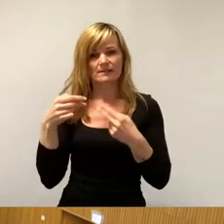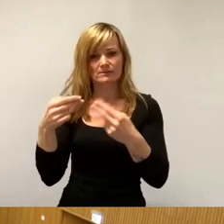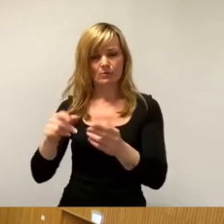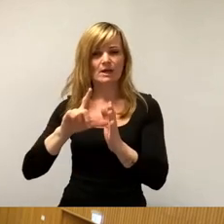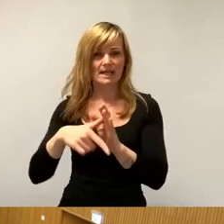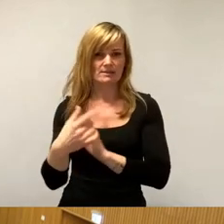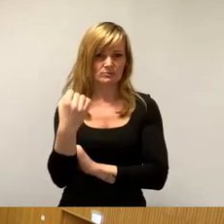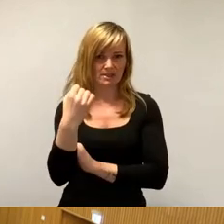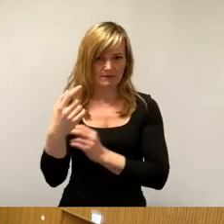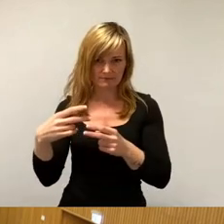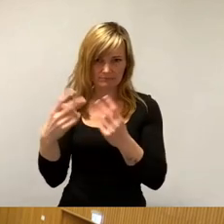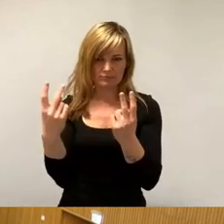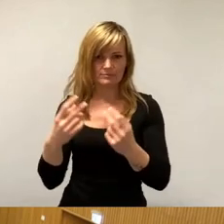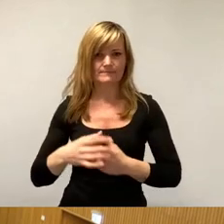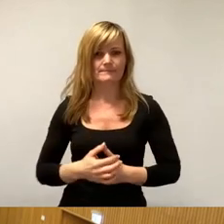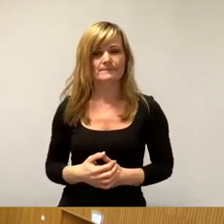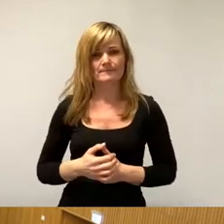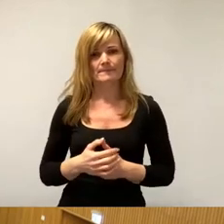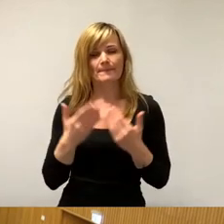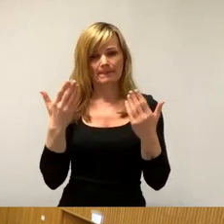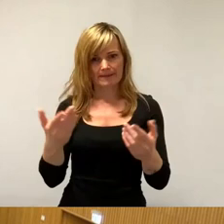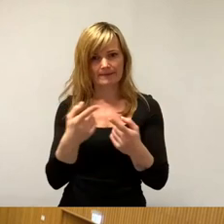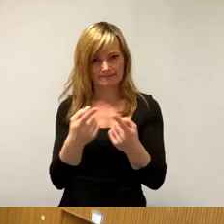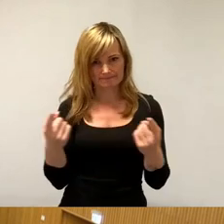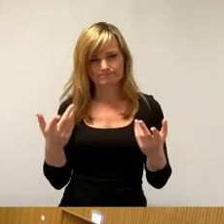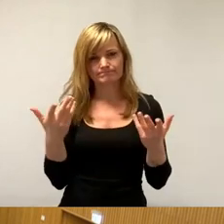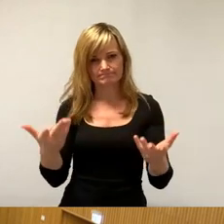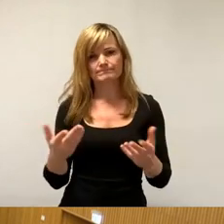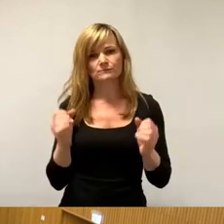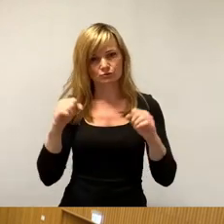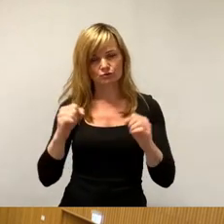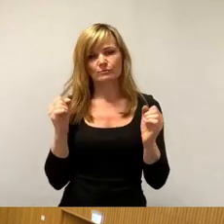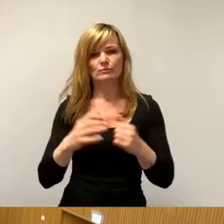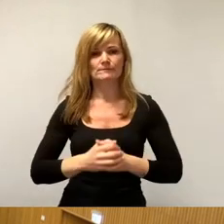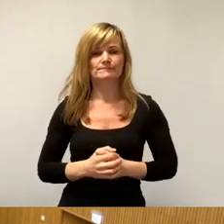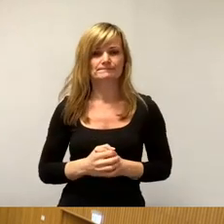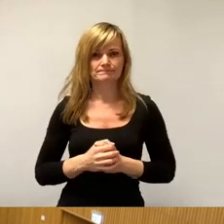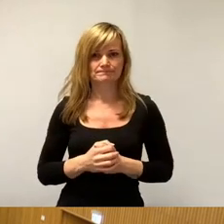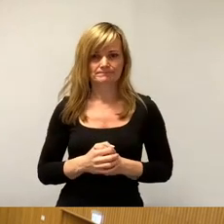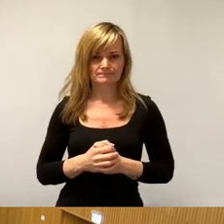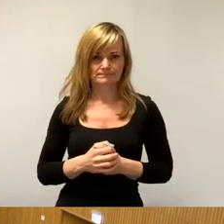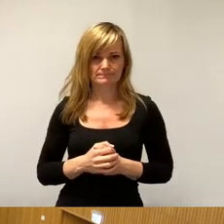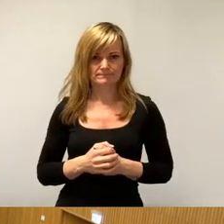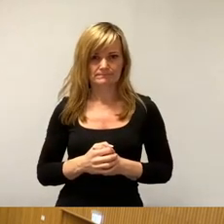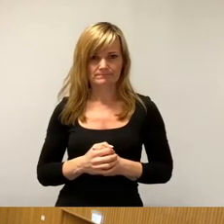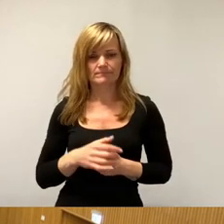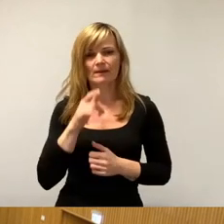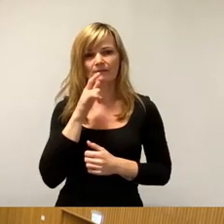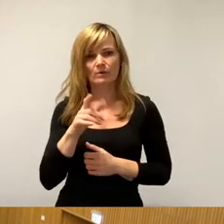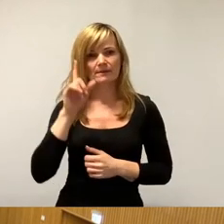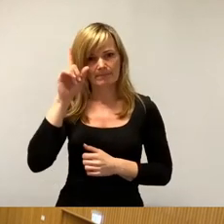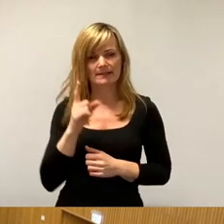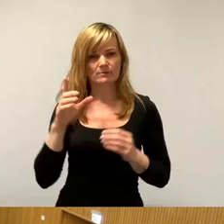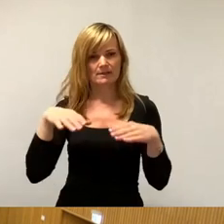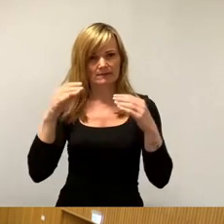und ich bitte auch da um entsprechende Zustimmung. Wir haben dazu Wortmeldung und es beginnt